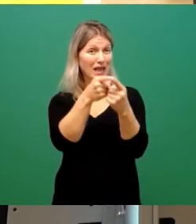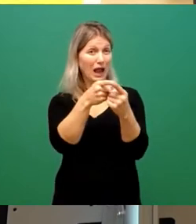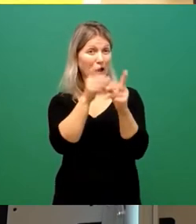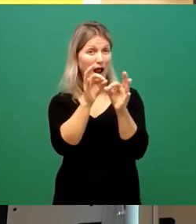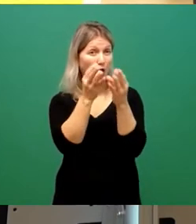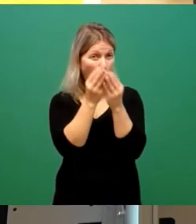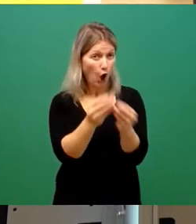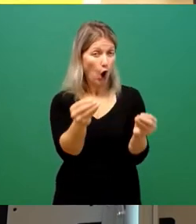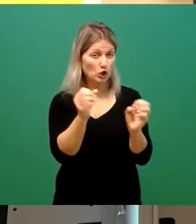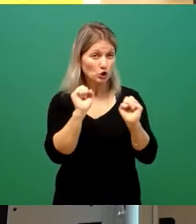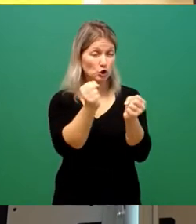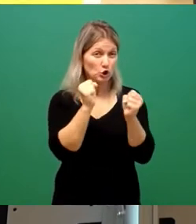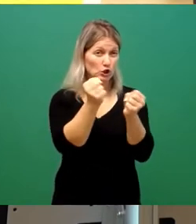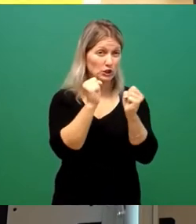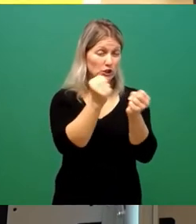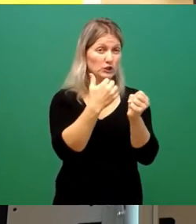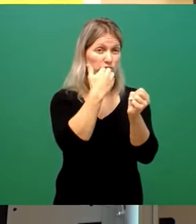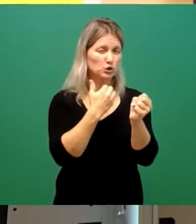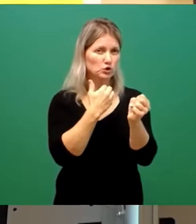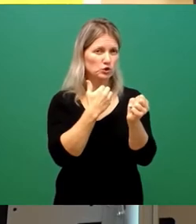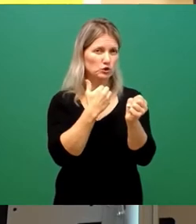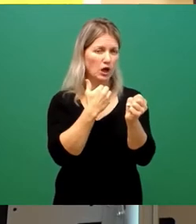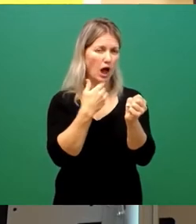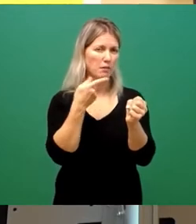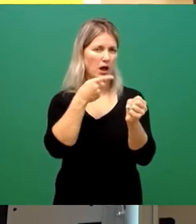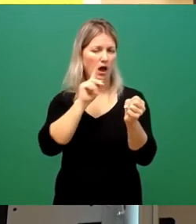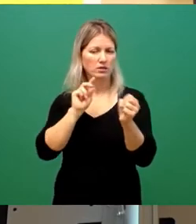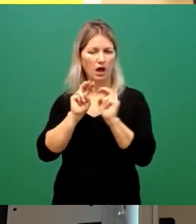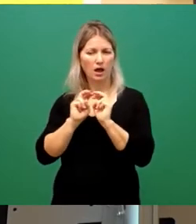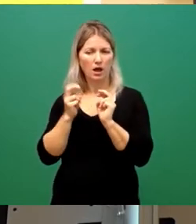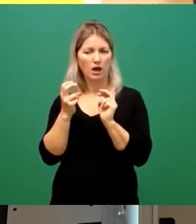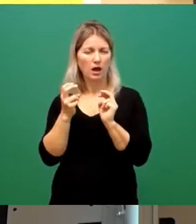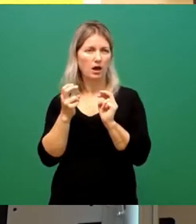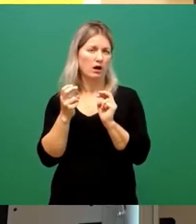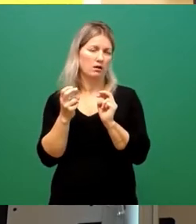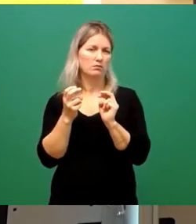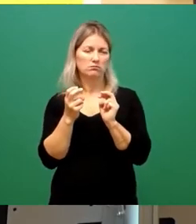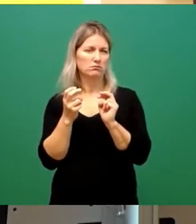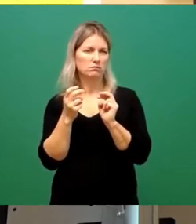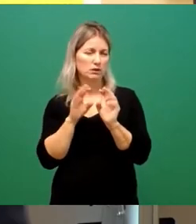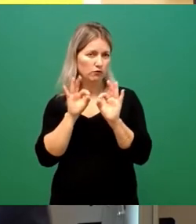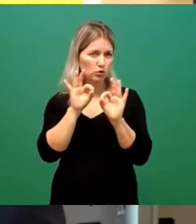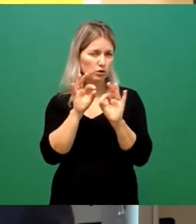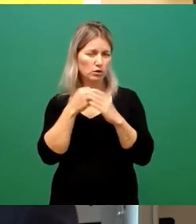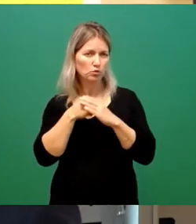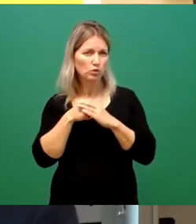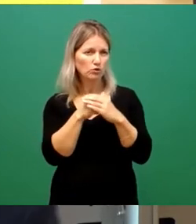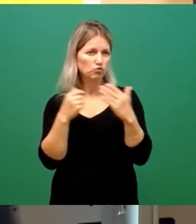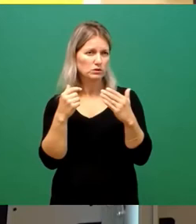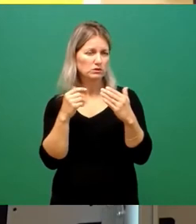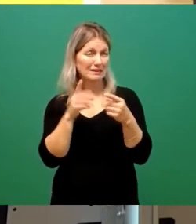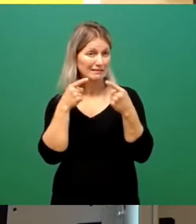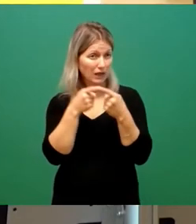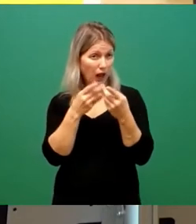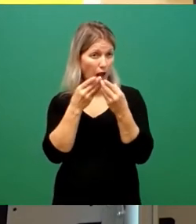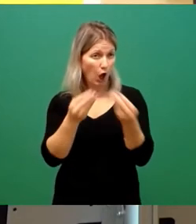und ein Teil dieser Runde destruktiv unterwegs war. Und wenn ich mir das heute anschaue, es liegt ein